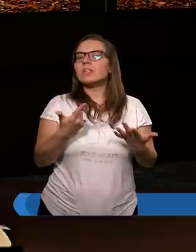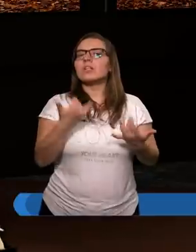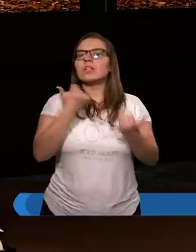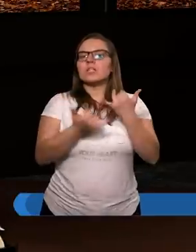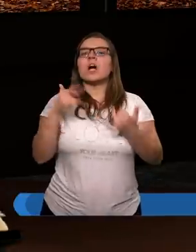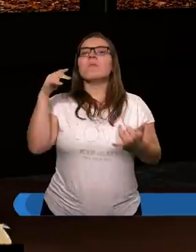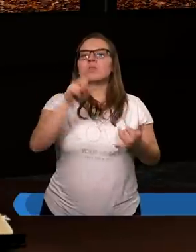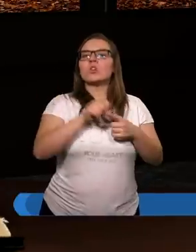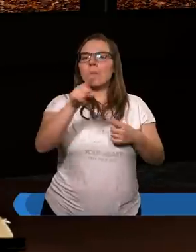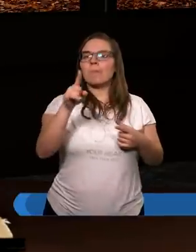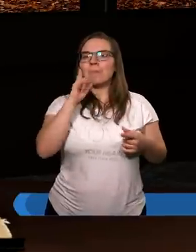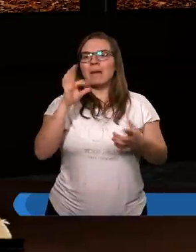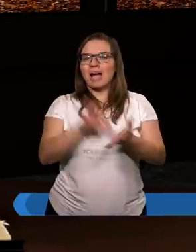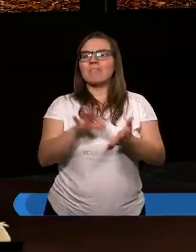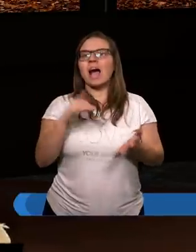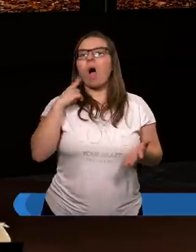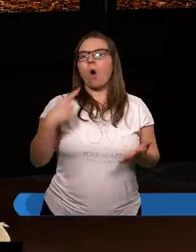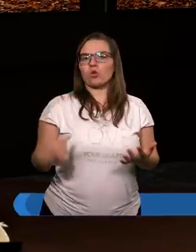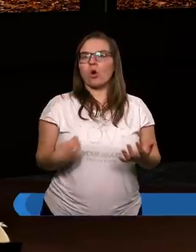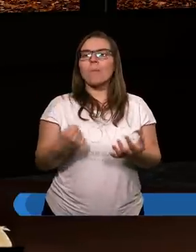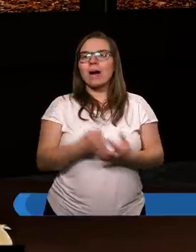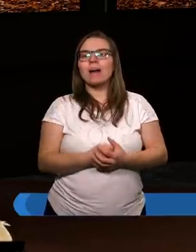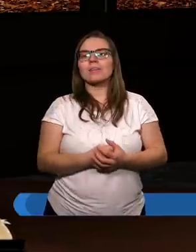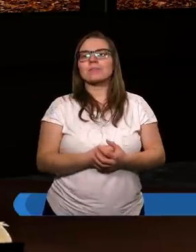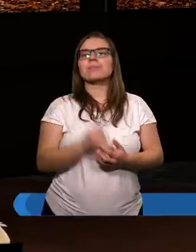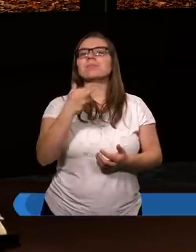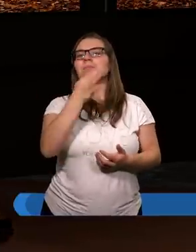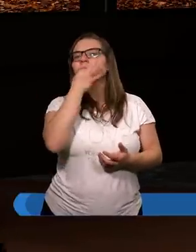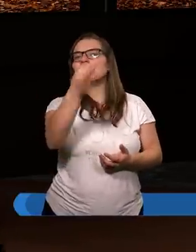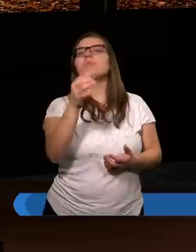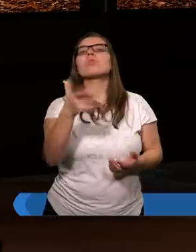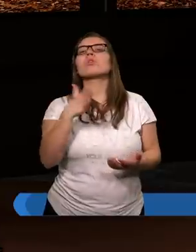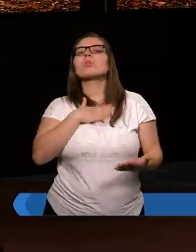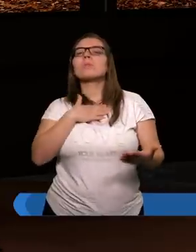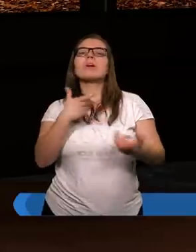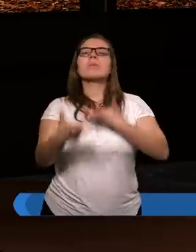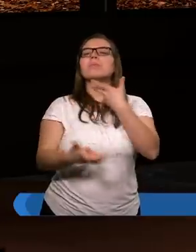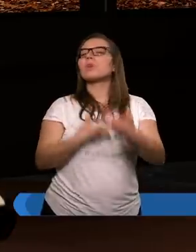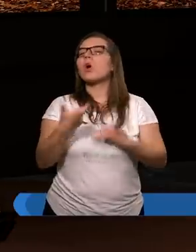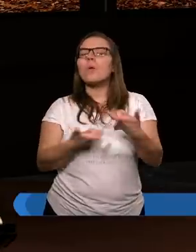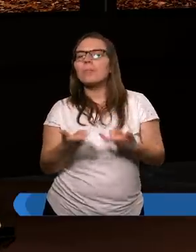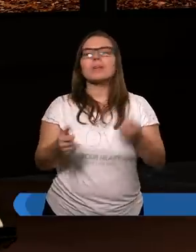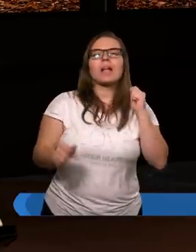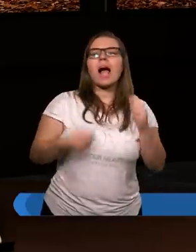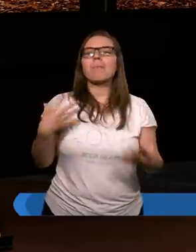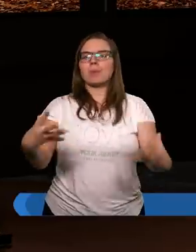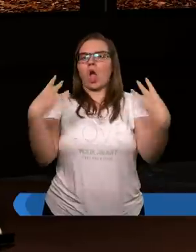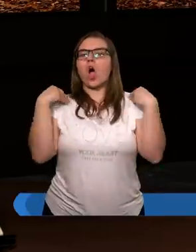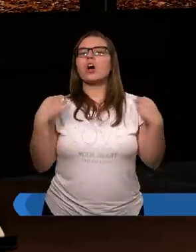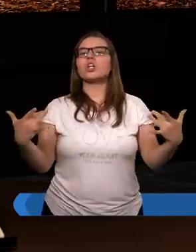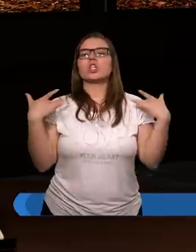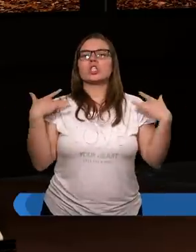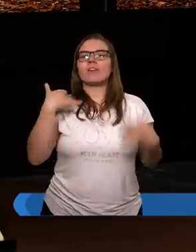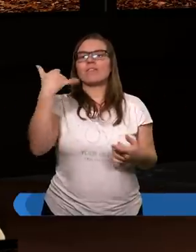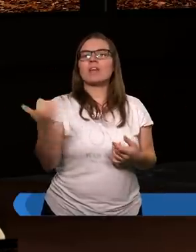przyszła do Niego pewna osoba i zapytała, co mam robić, aby osiągnąć żywot